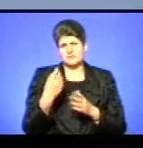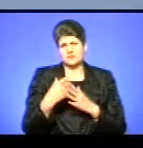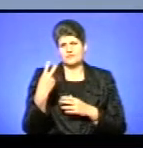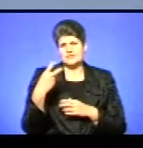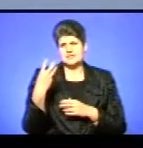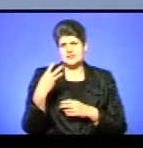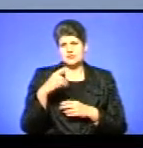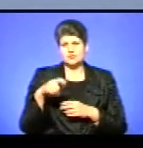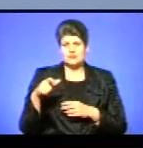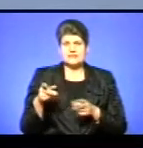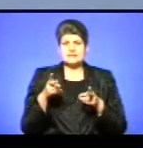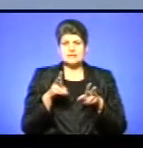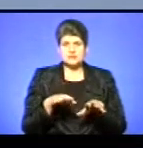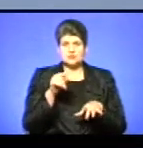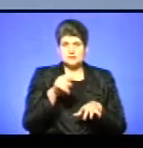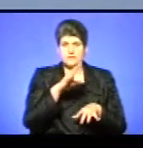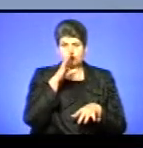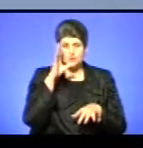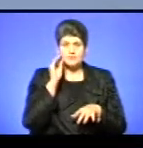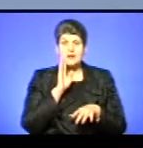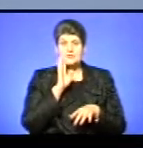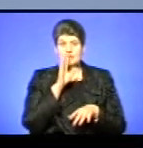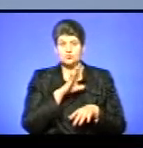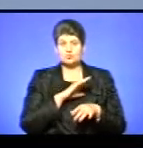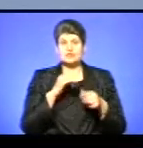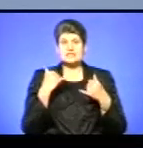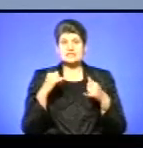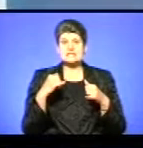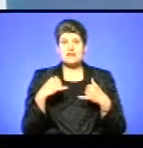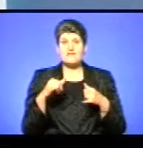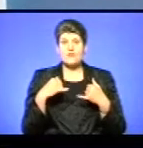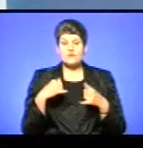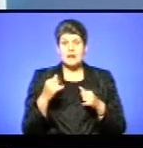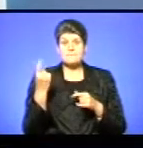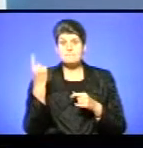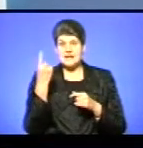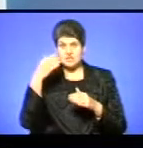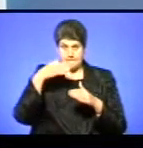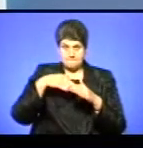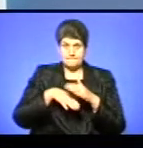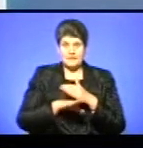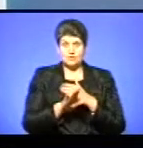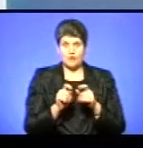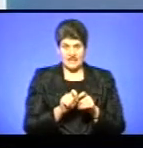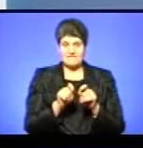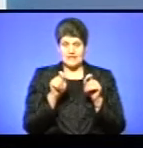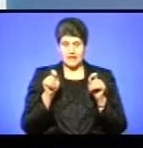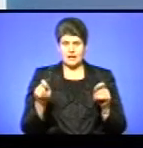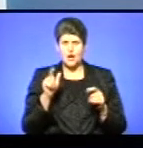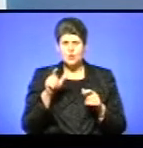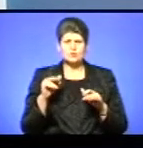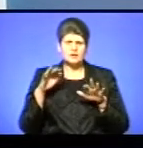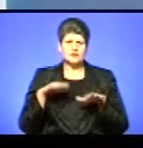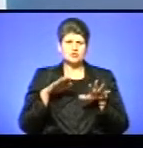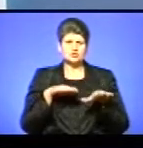переночувати на Майдані. А зранку ми були здивовані, коли з першим метро, яке відкрилось, люди йшли не